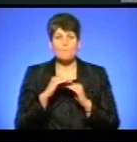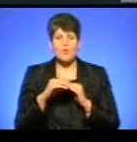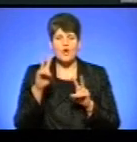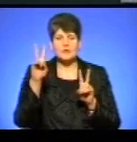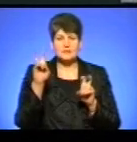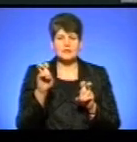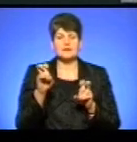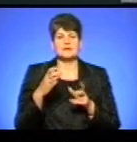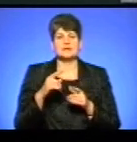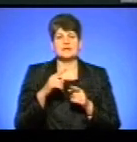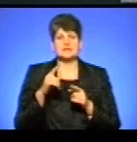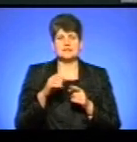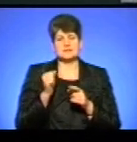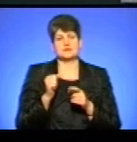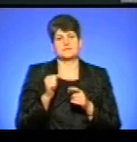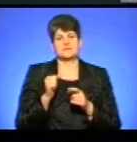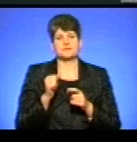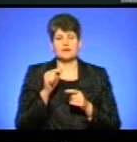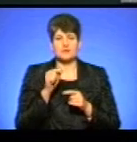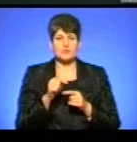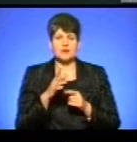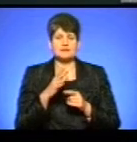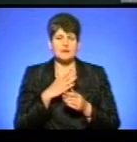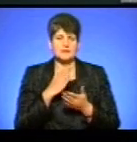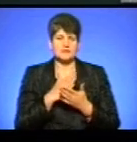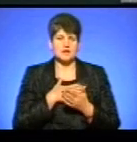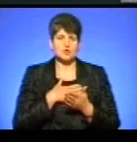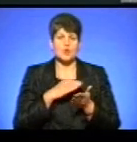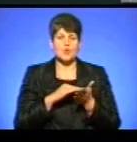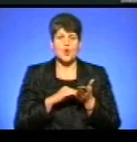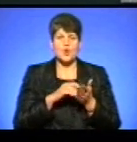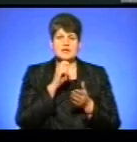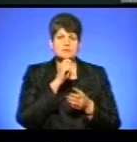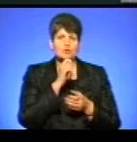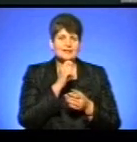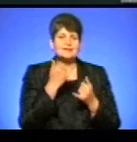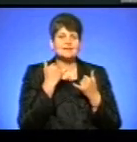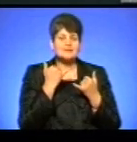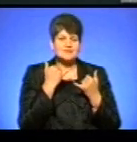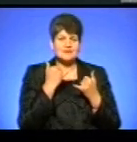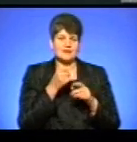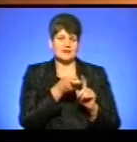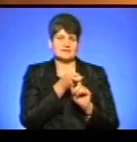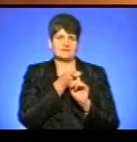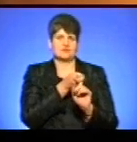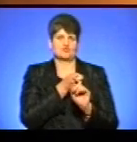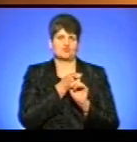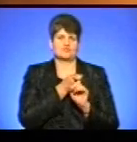роману Ворошиловград Сергія Жадина. Там перебуває наша кореспондентка Богдана Сарабун, яка зараз із нами на зв'язку.